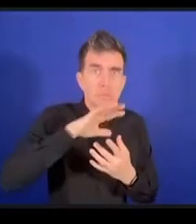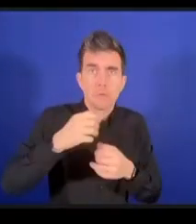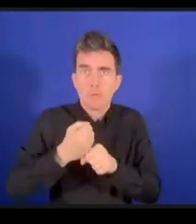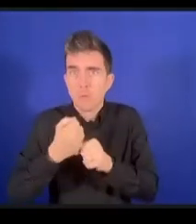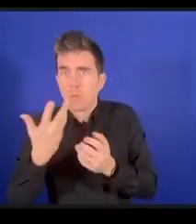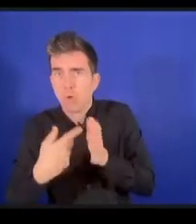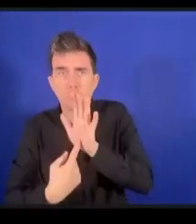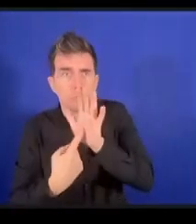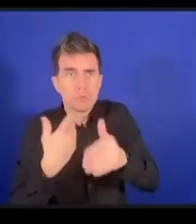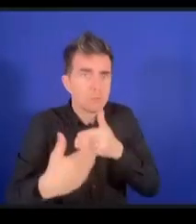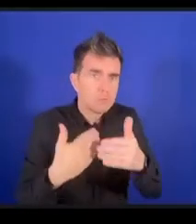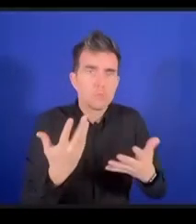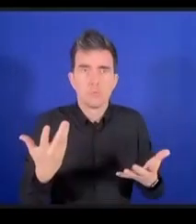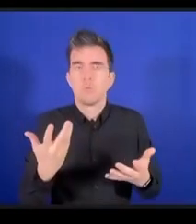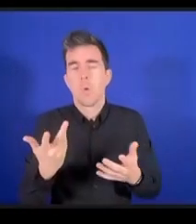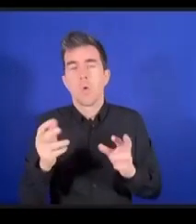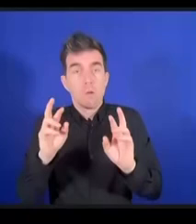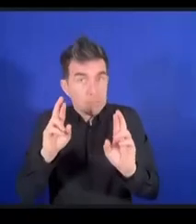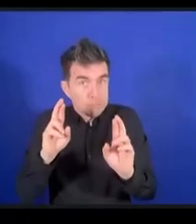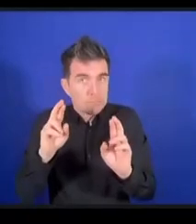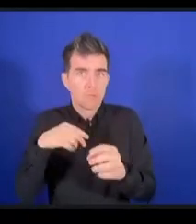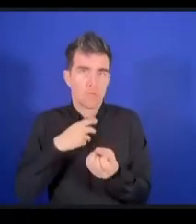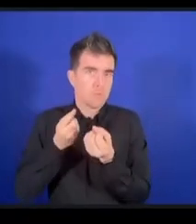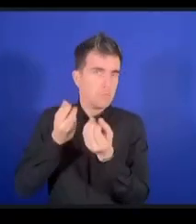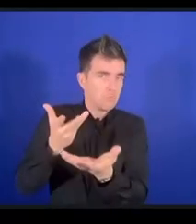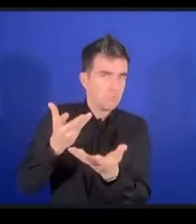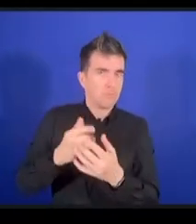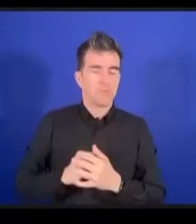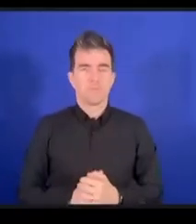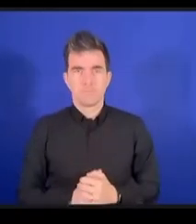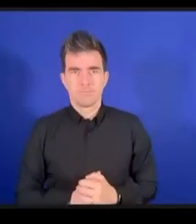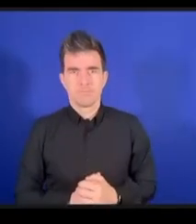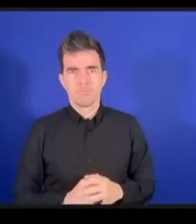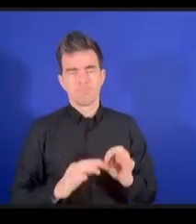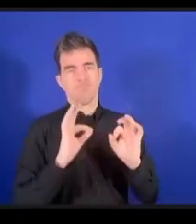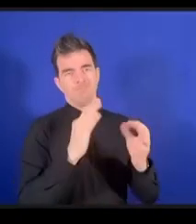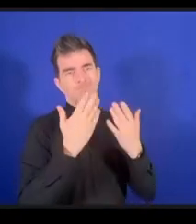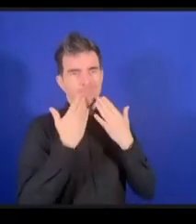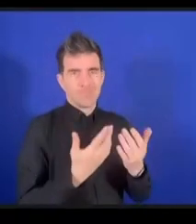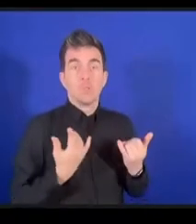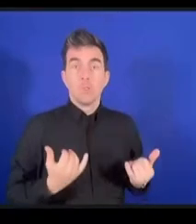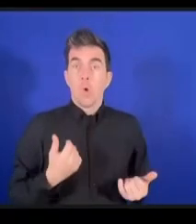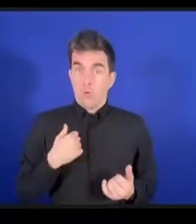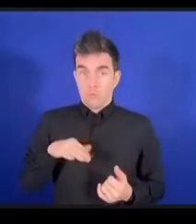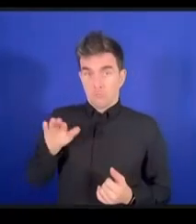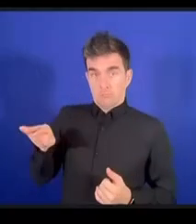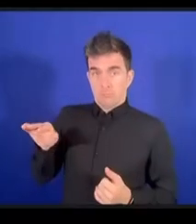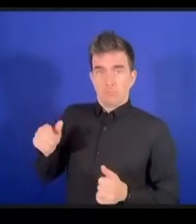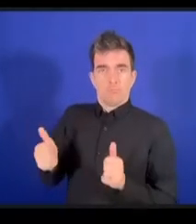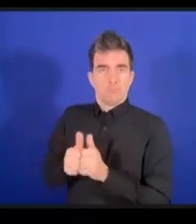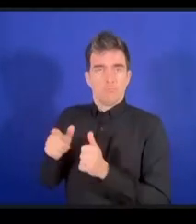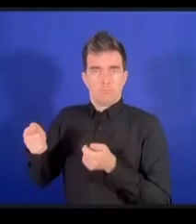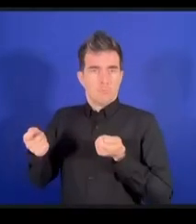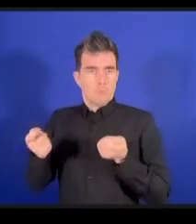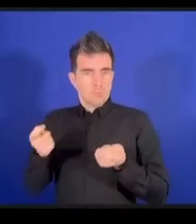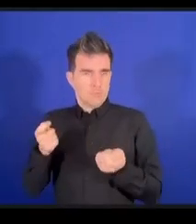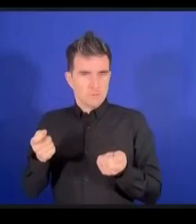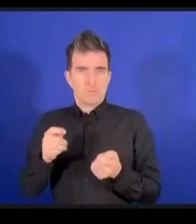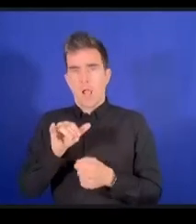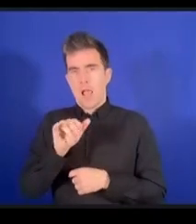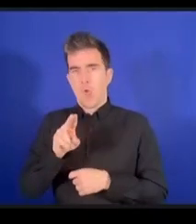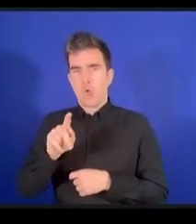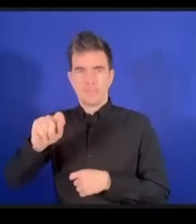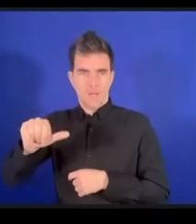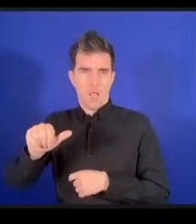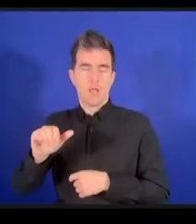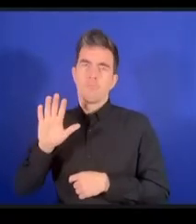utile je vais maintenant demander à ma co-modératrice Utah de faire part